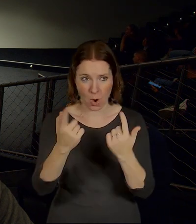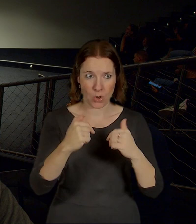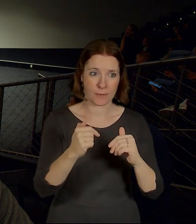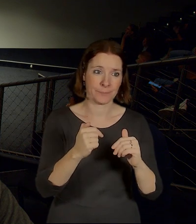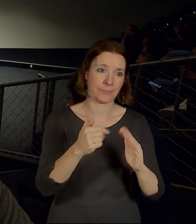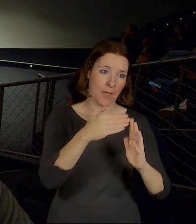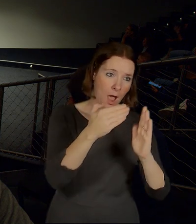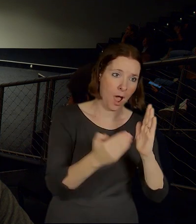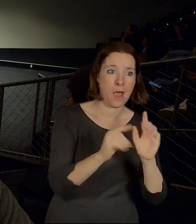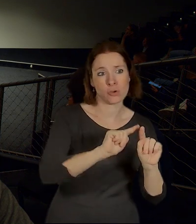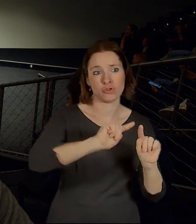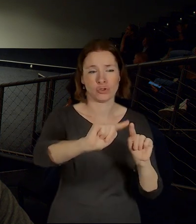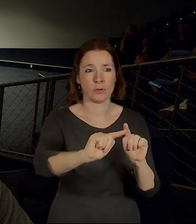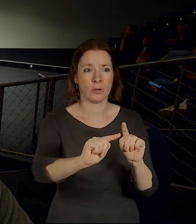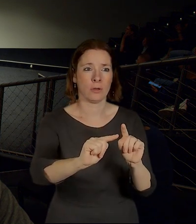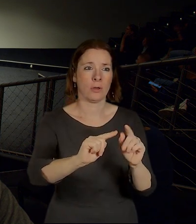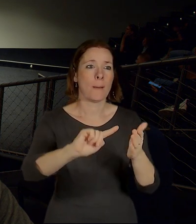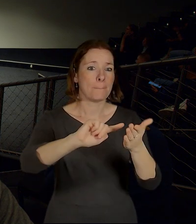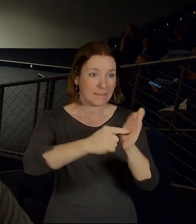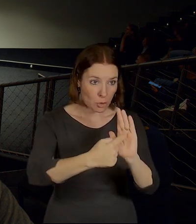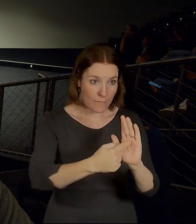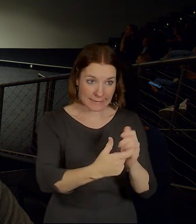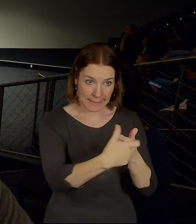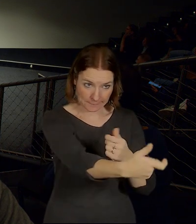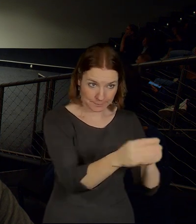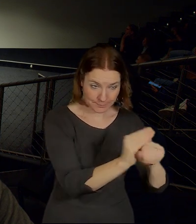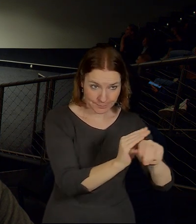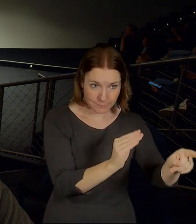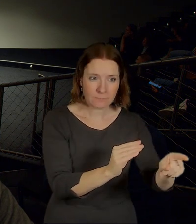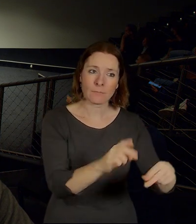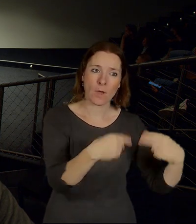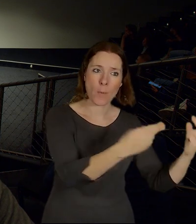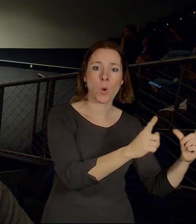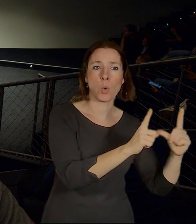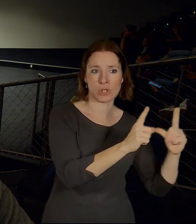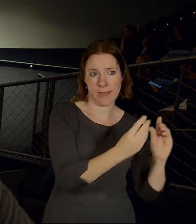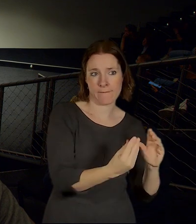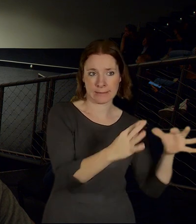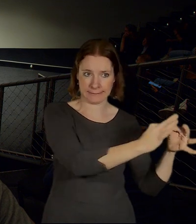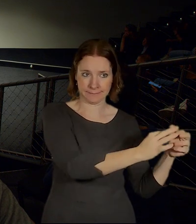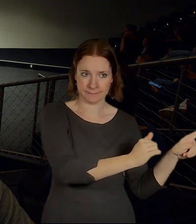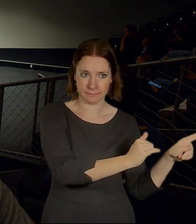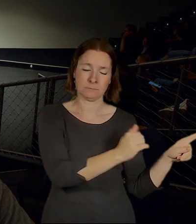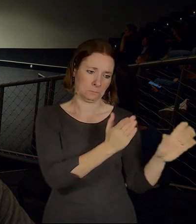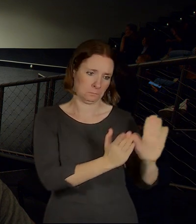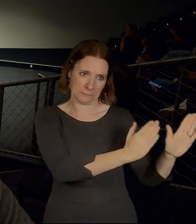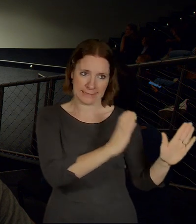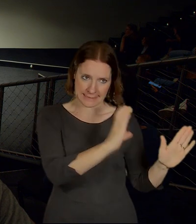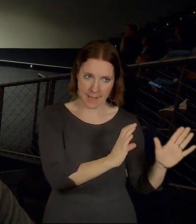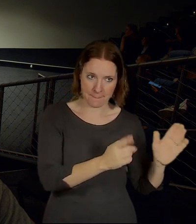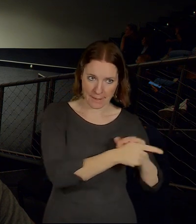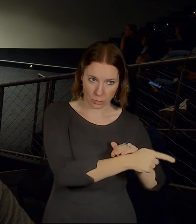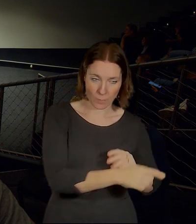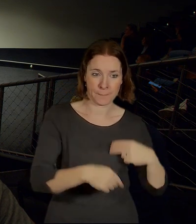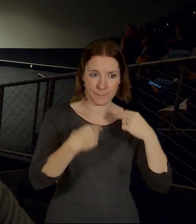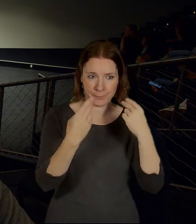Petrovic a potom do Uhříněvsi. To je jedna logika. Bavíme se